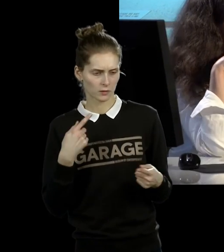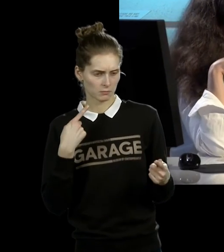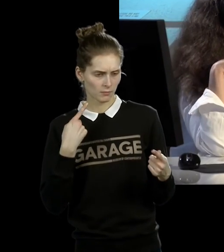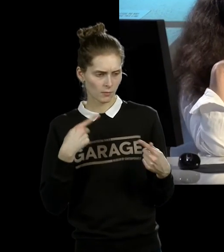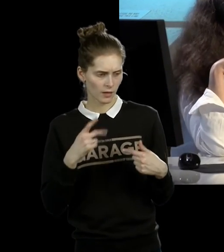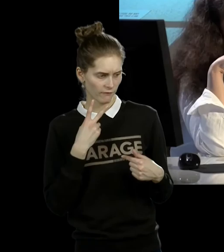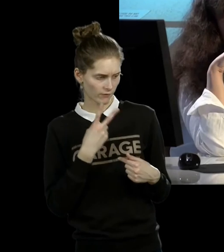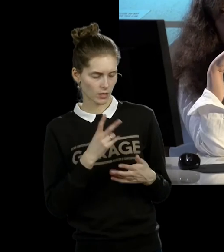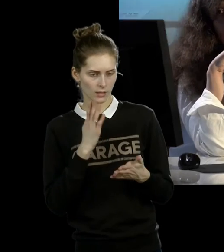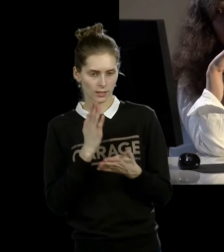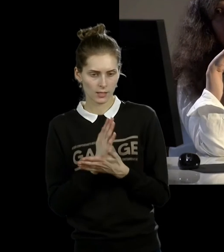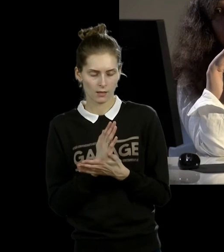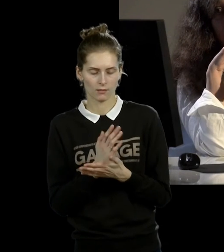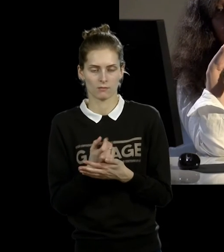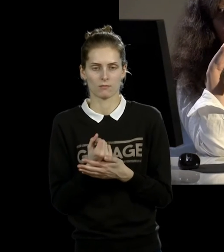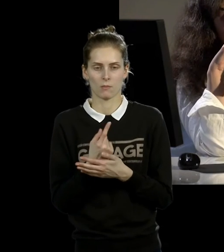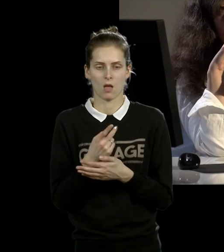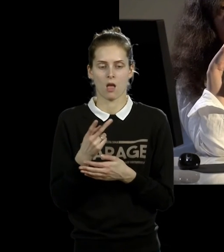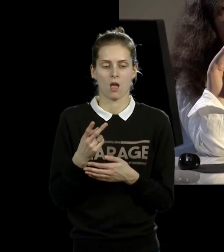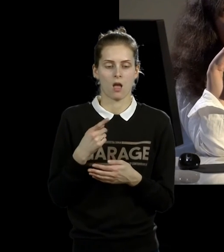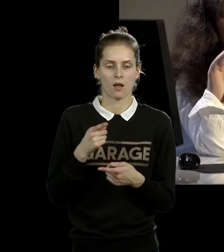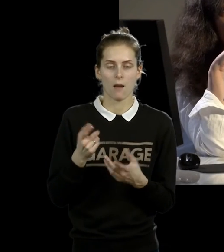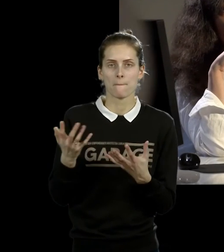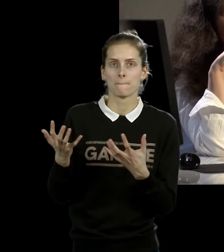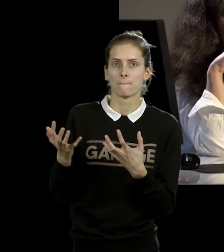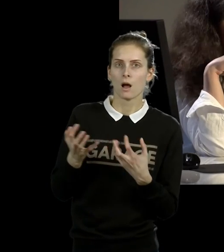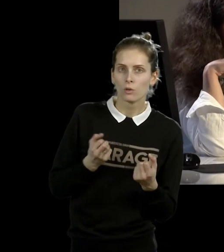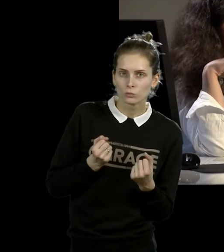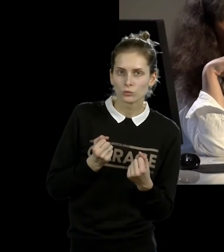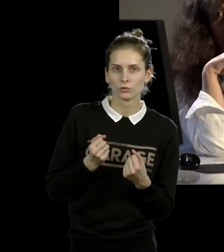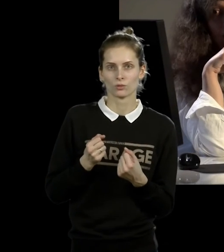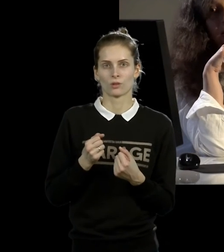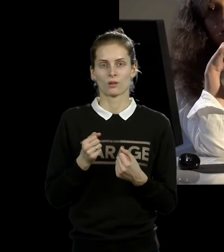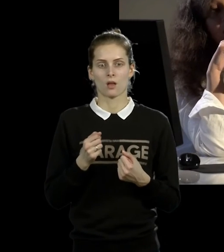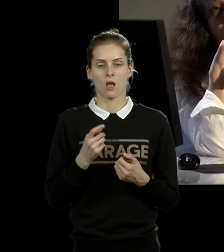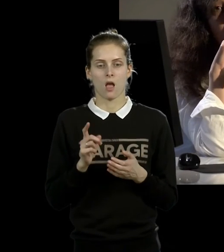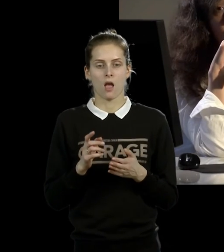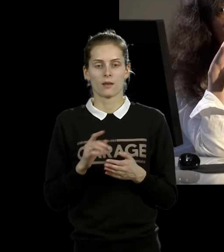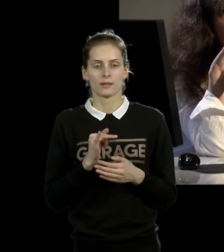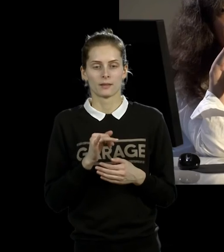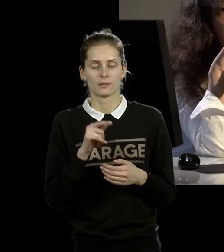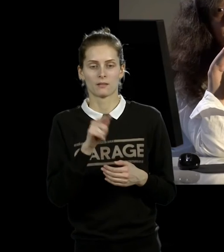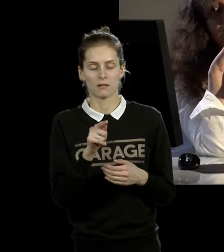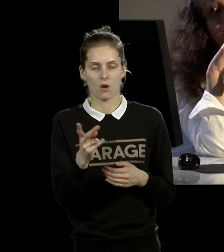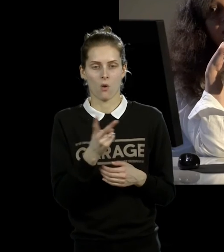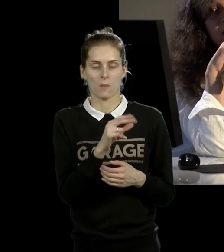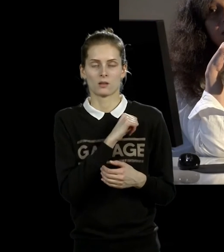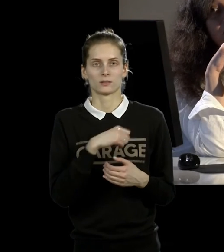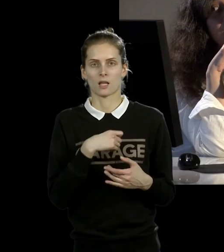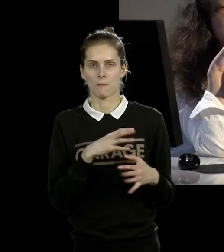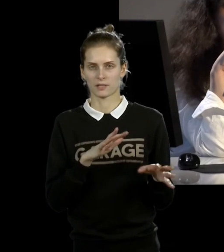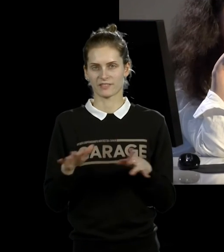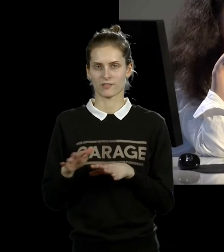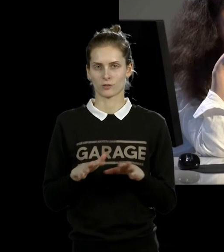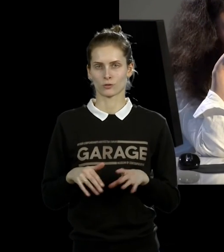действует за них. И это была одна из, как бы, таких переломных акций. Были, опять-таки, акции